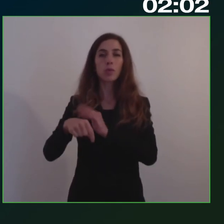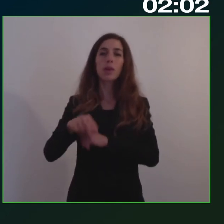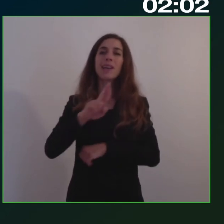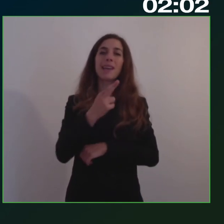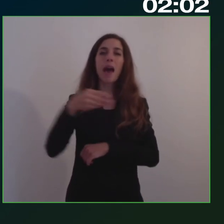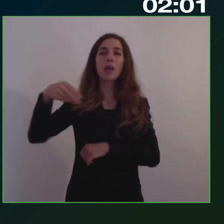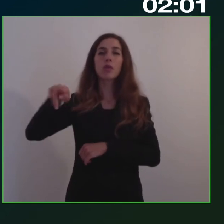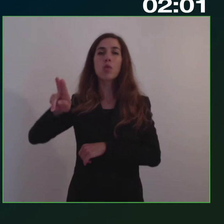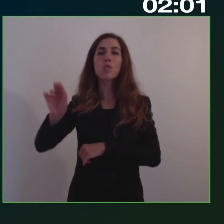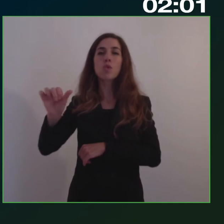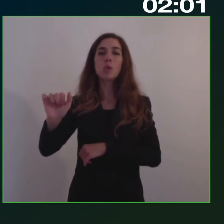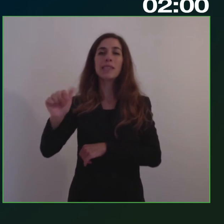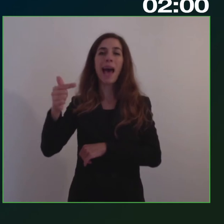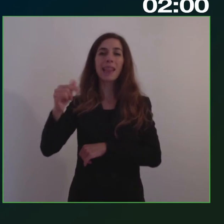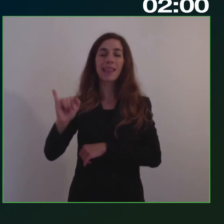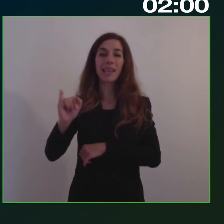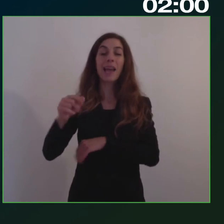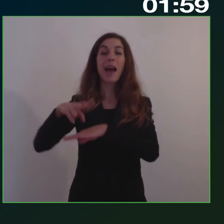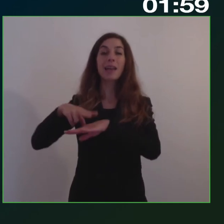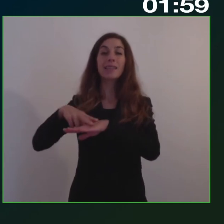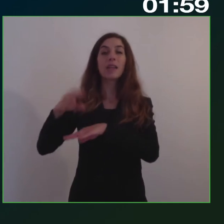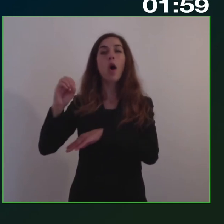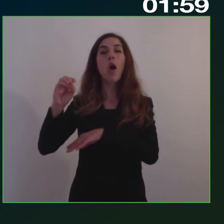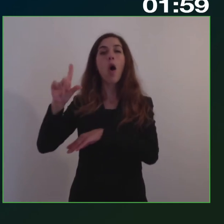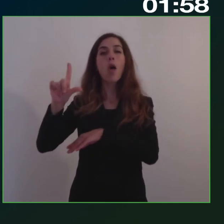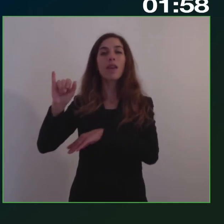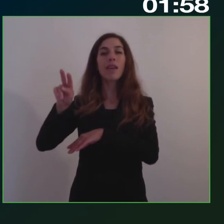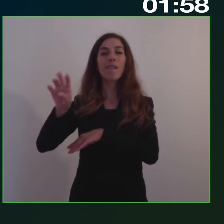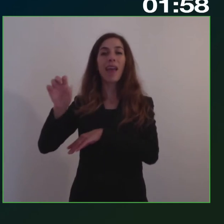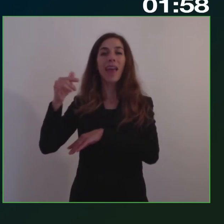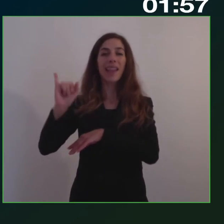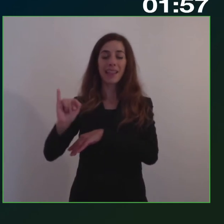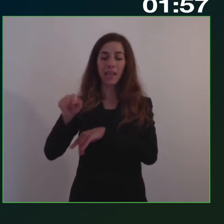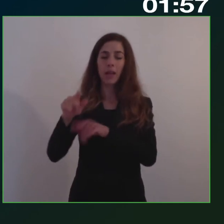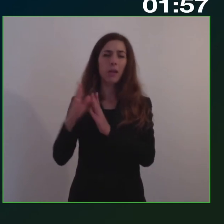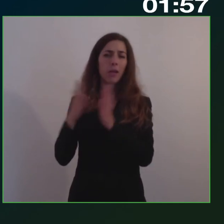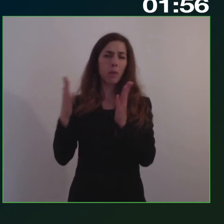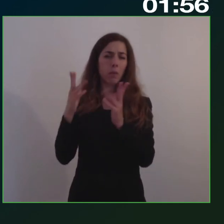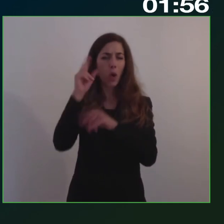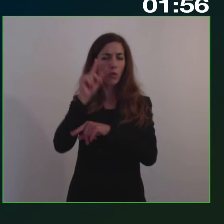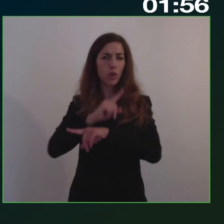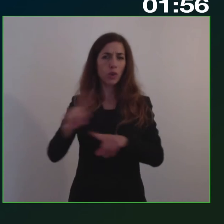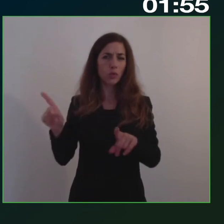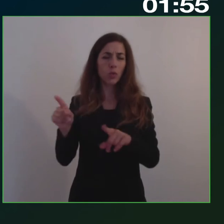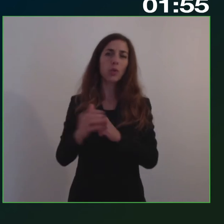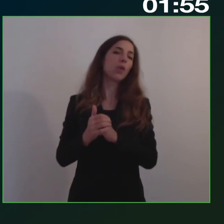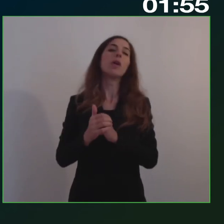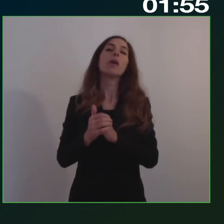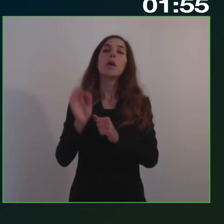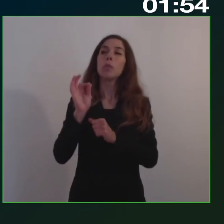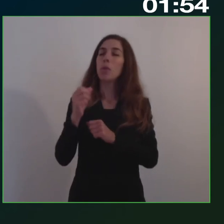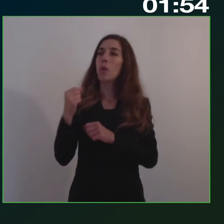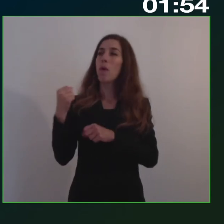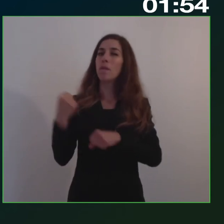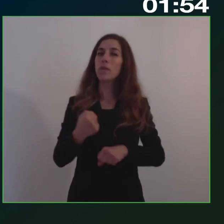era un assistente di Olivetti, che si chiama La Via del Sud, un libro sostanzialmente sconosciuto, che la Fondazione ha ripubblicato